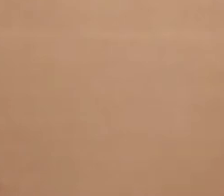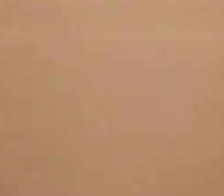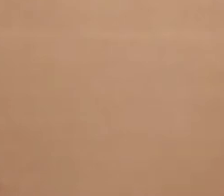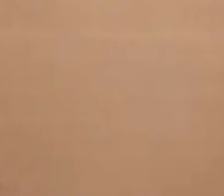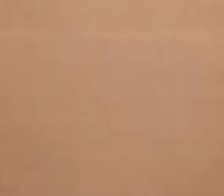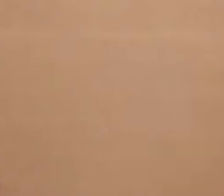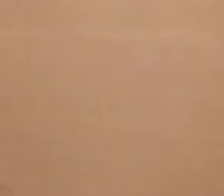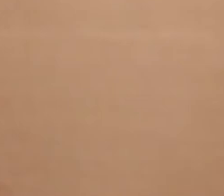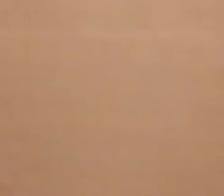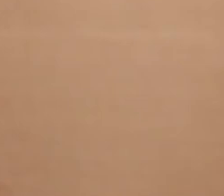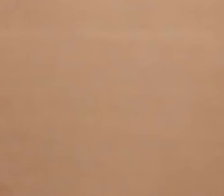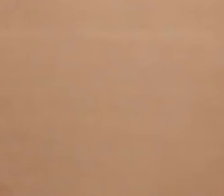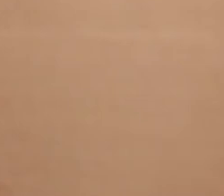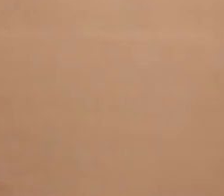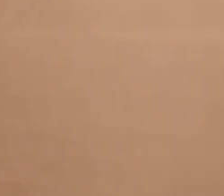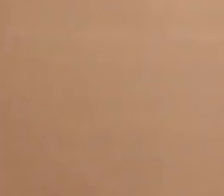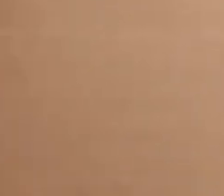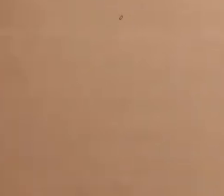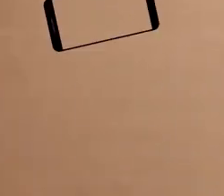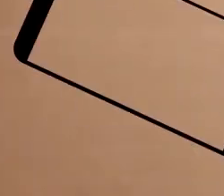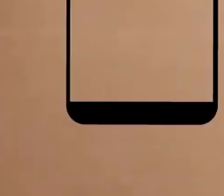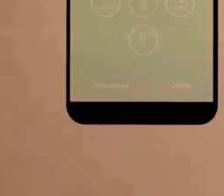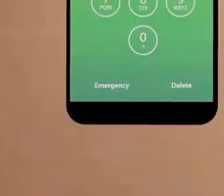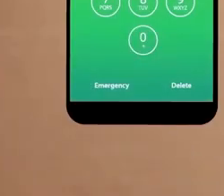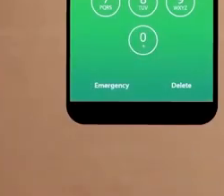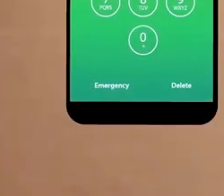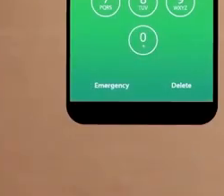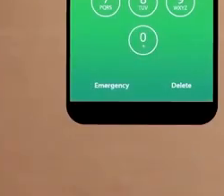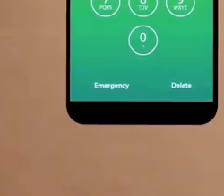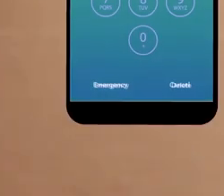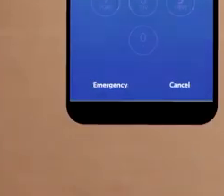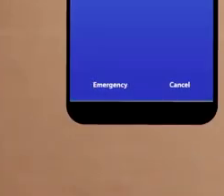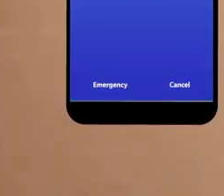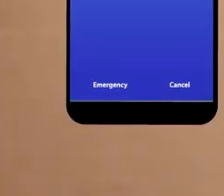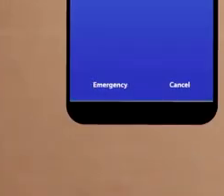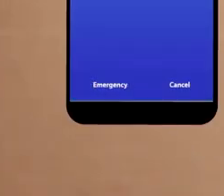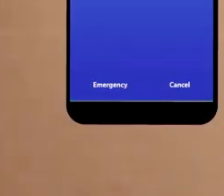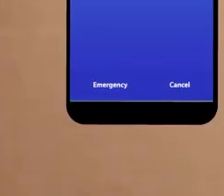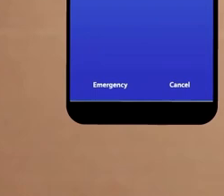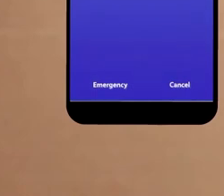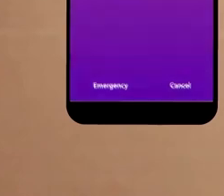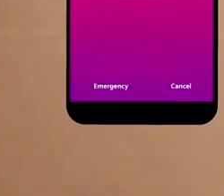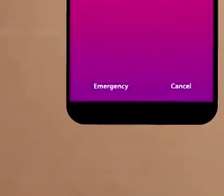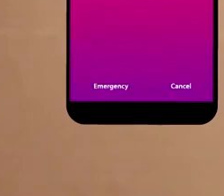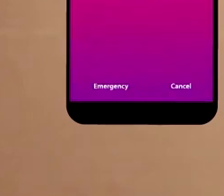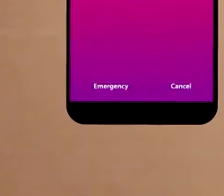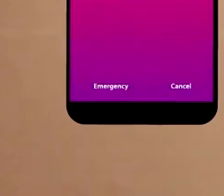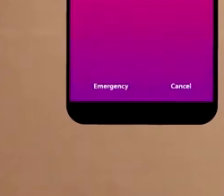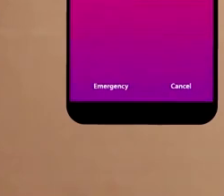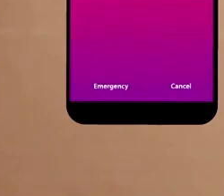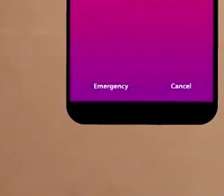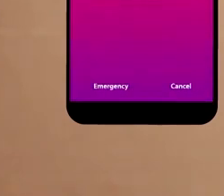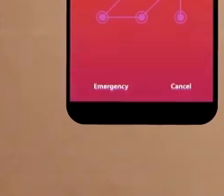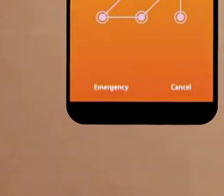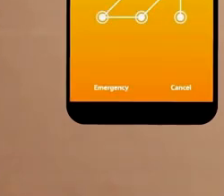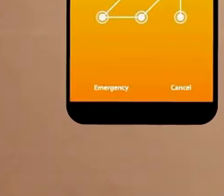جو آغاز ہے وہ ہوتا ہے پاسورڈ سے ہر چیز کا پاسورڈ ہے آپ کے فیس بک کا آپ کی ای میل کا آپ